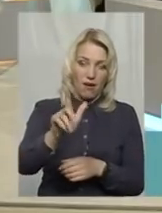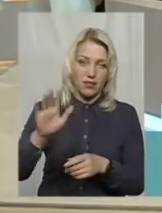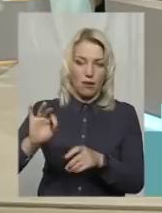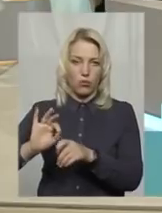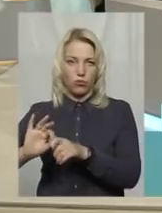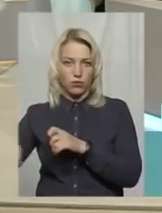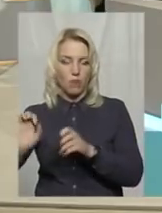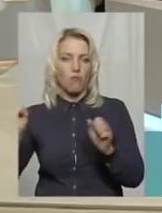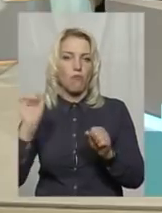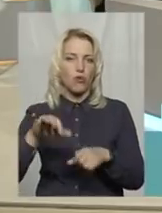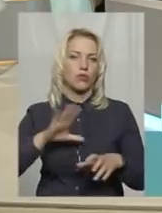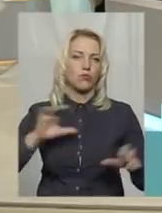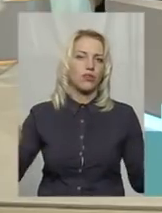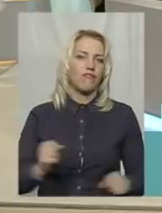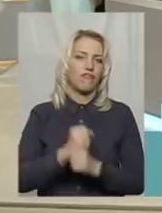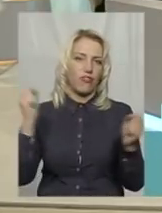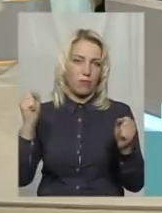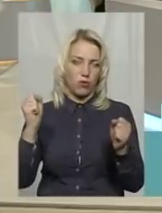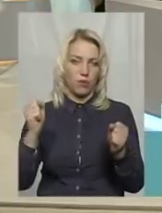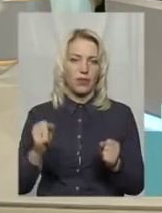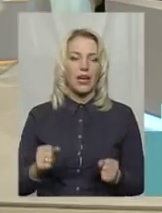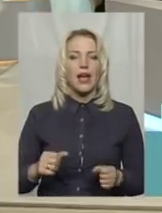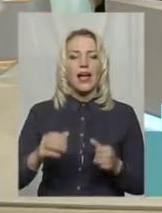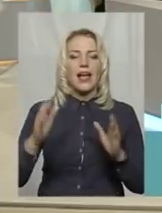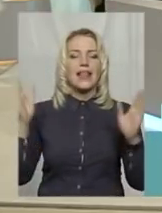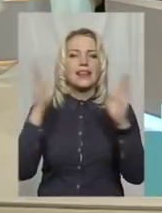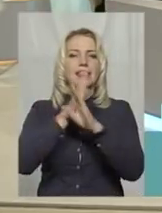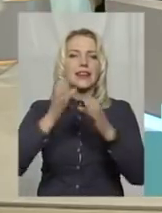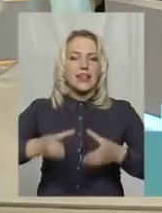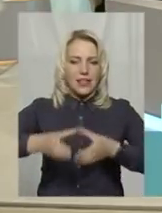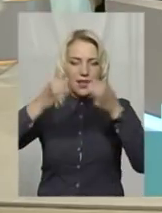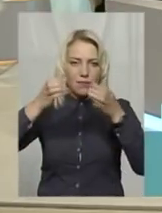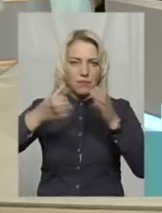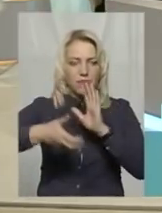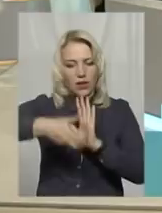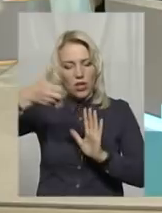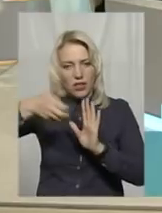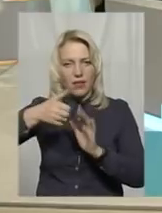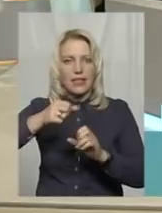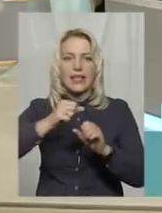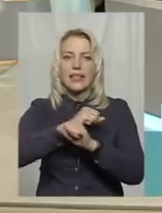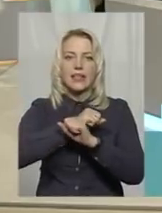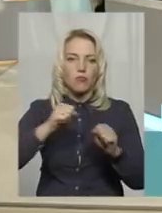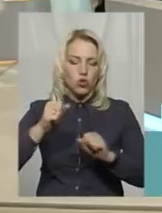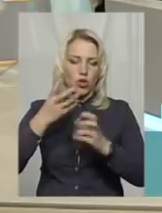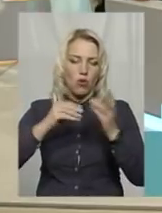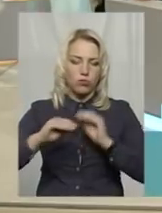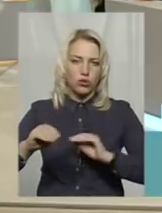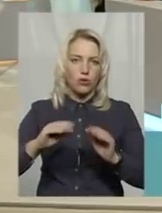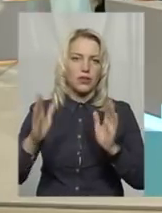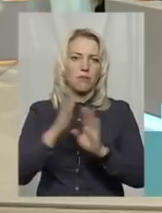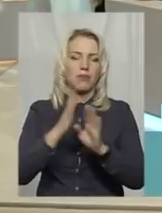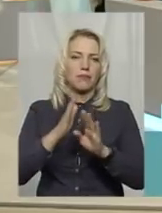вибуху. Я вже сказав, за димові вентиляційні канали, це ні в якому разі не облаштовувати приміщення, де